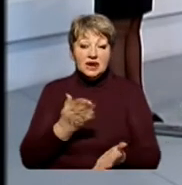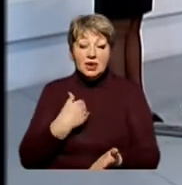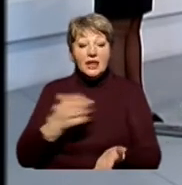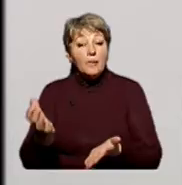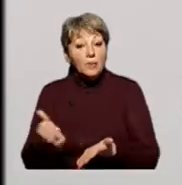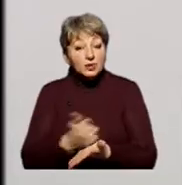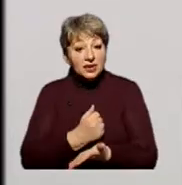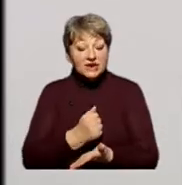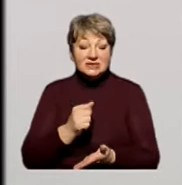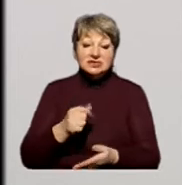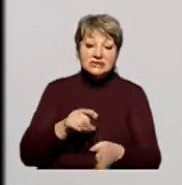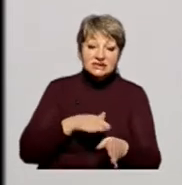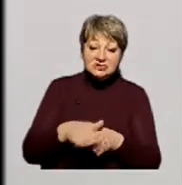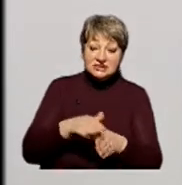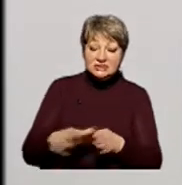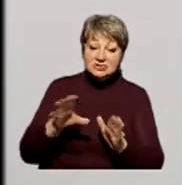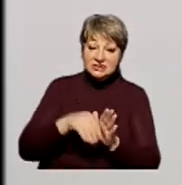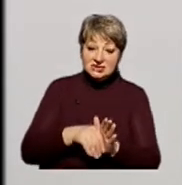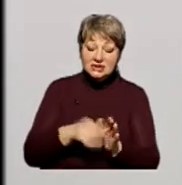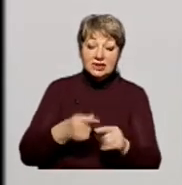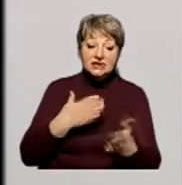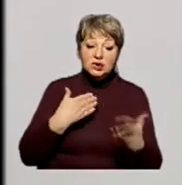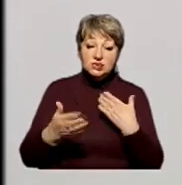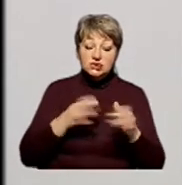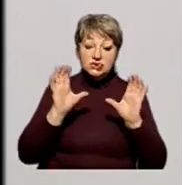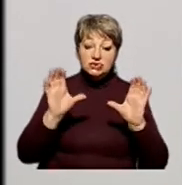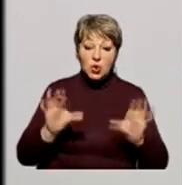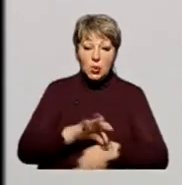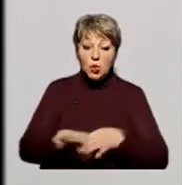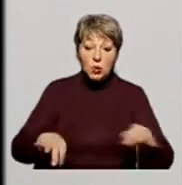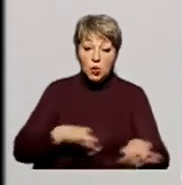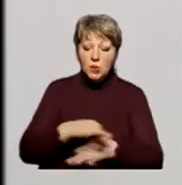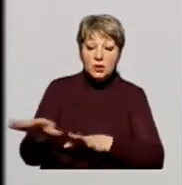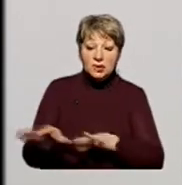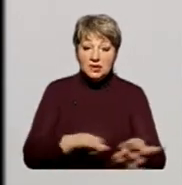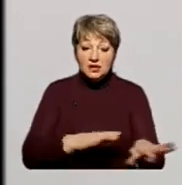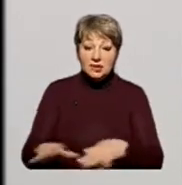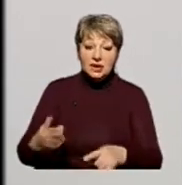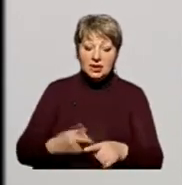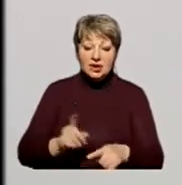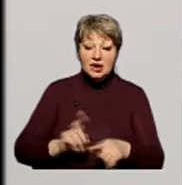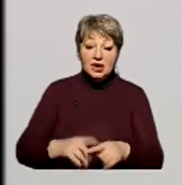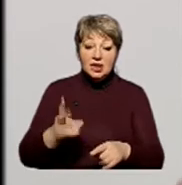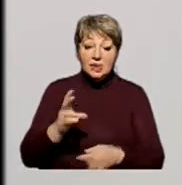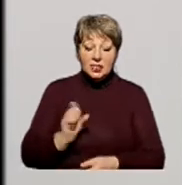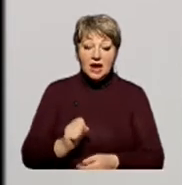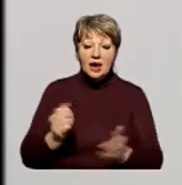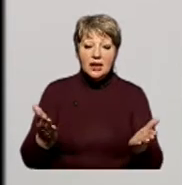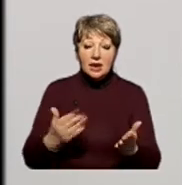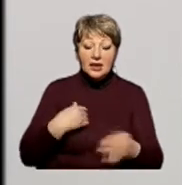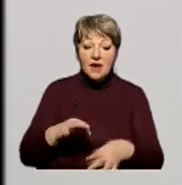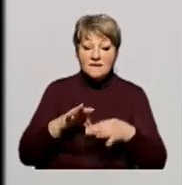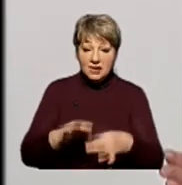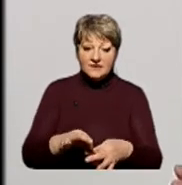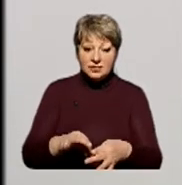вдалося насправді реалізувати. Це стосується і законотворчої моєї діяльності, безпосередньо роботи на окрузі, яку я вів